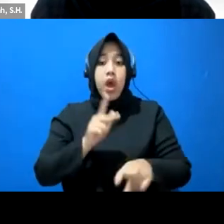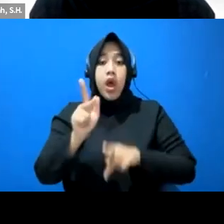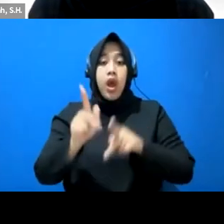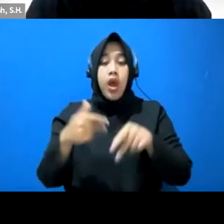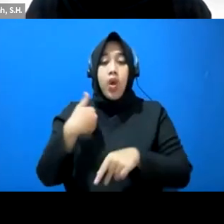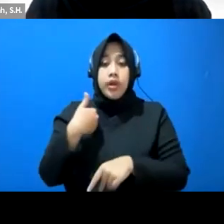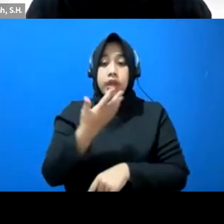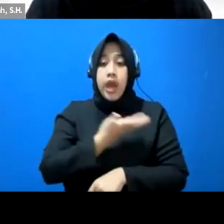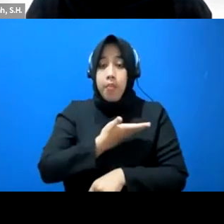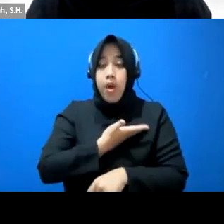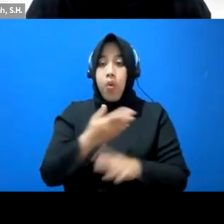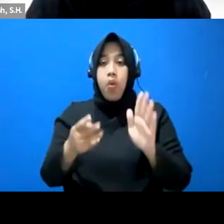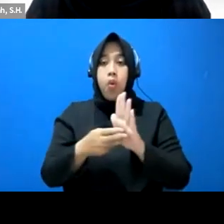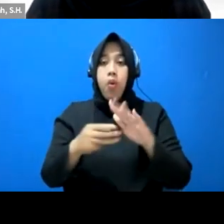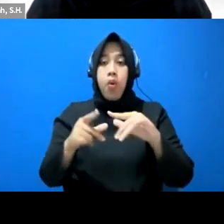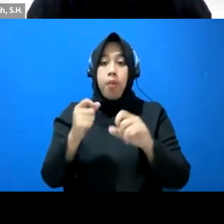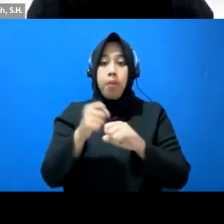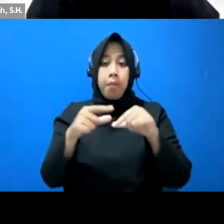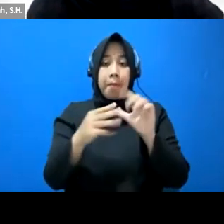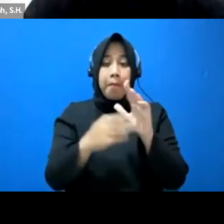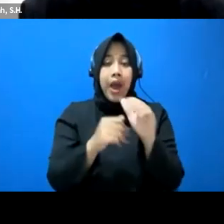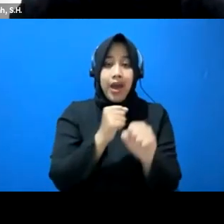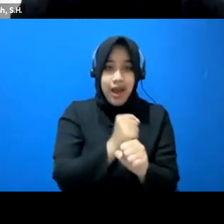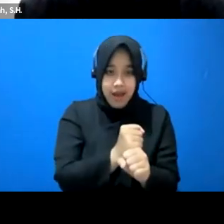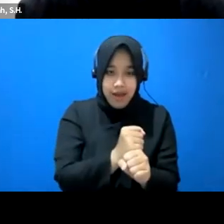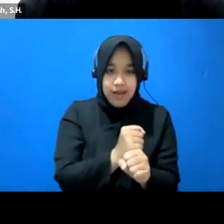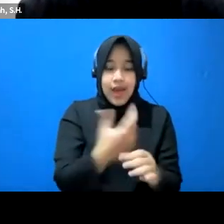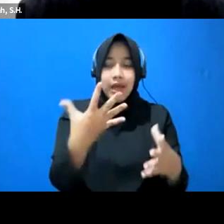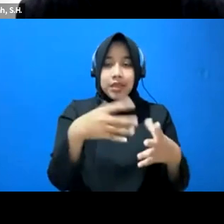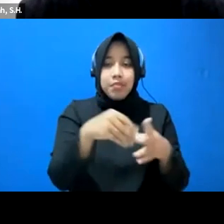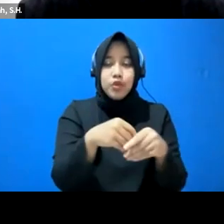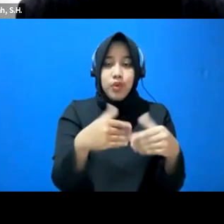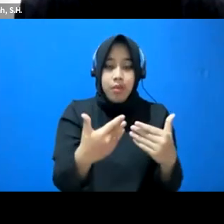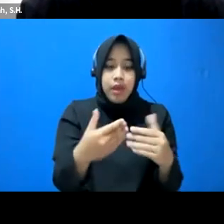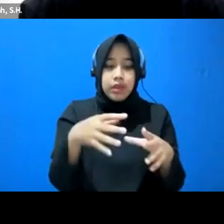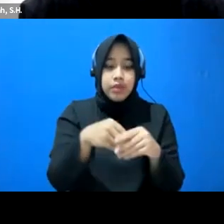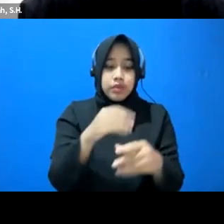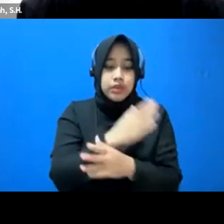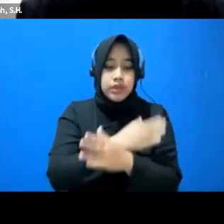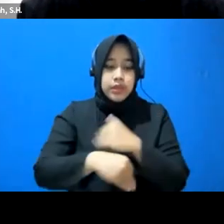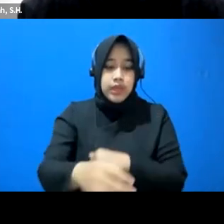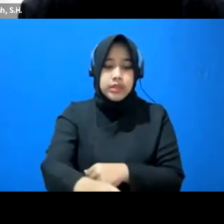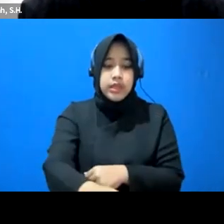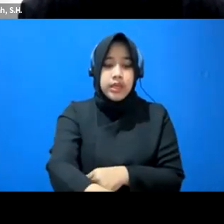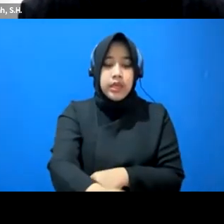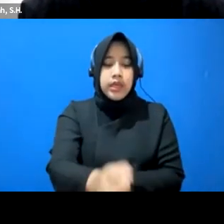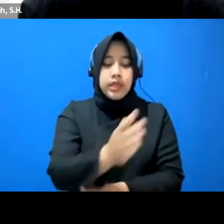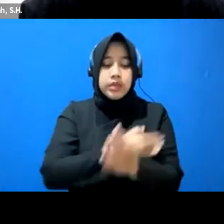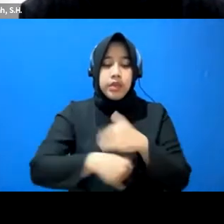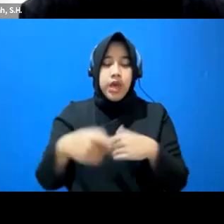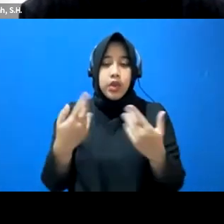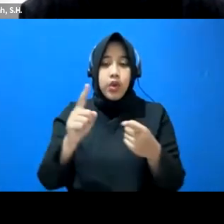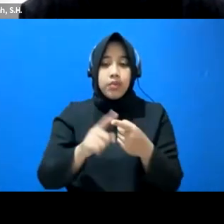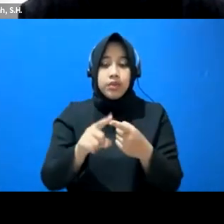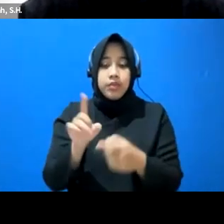yang mau magang termasuk ya disabilitas defable atau yang lain